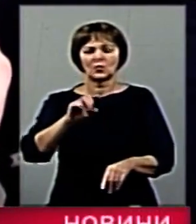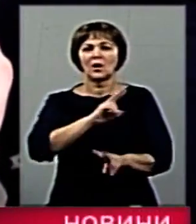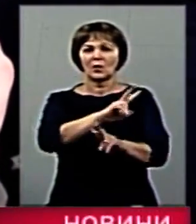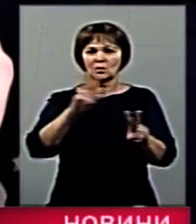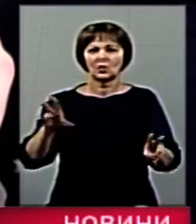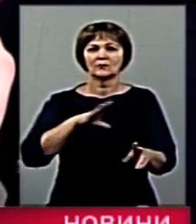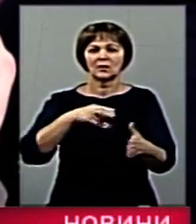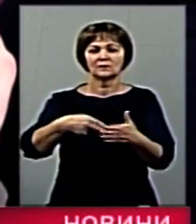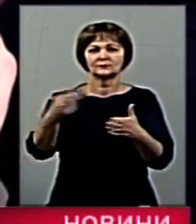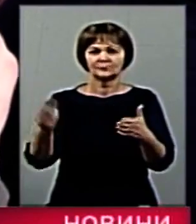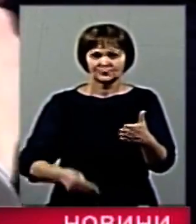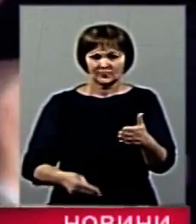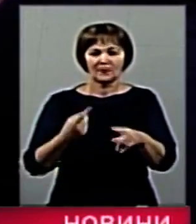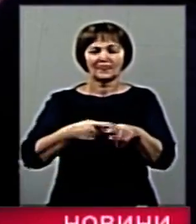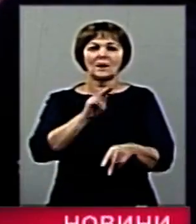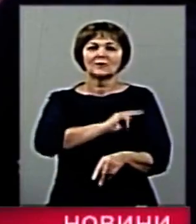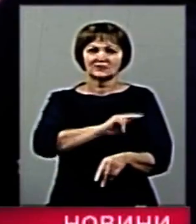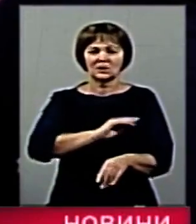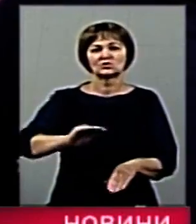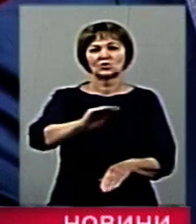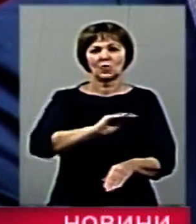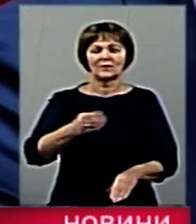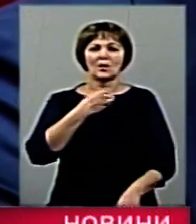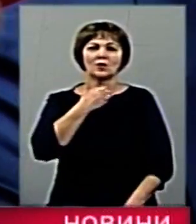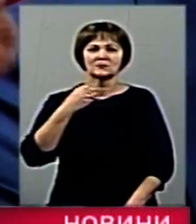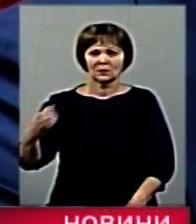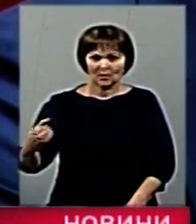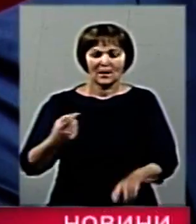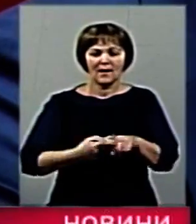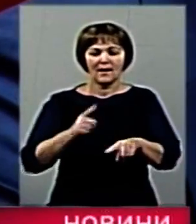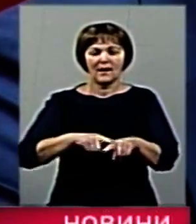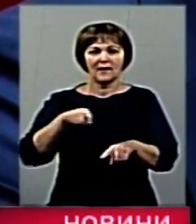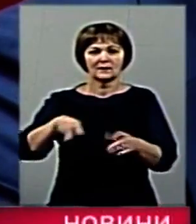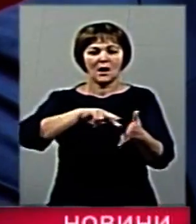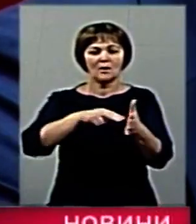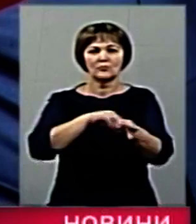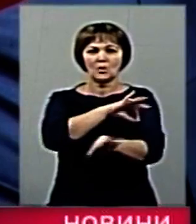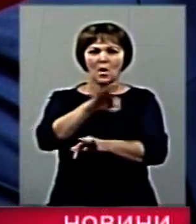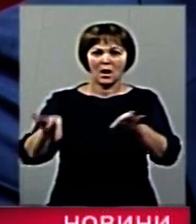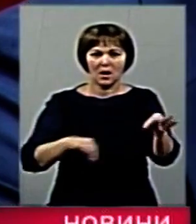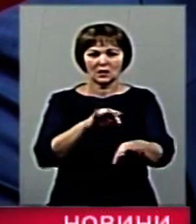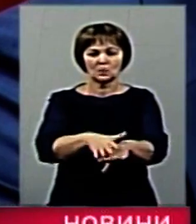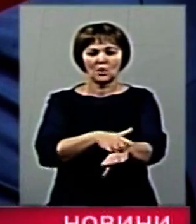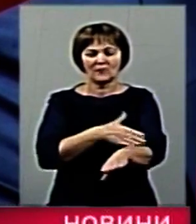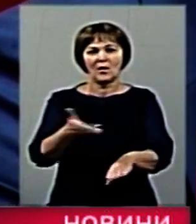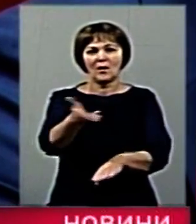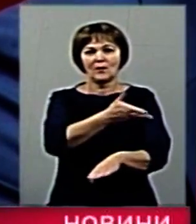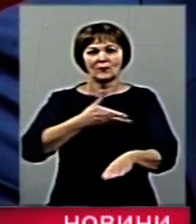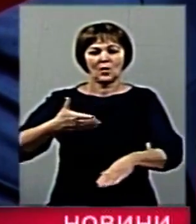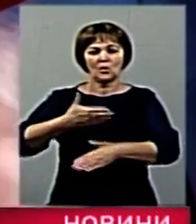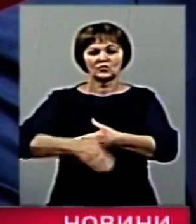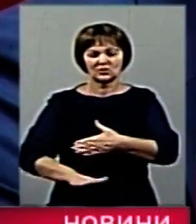кого було розписано відповідними працівниками Житомирської міської ради. Даний проєкт, договору, ми вже з вами